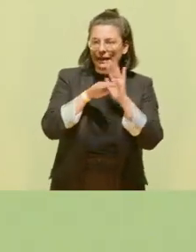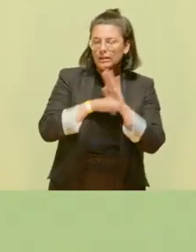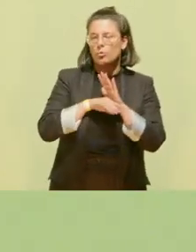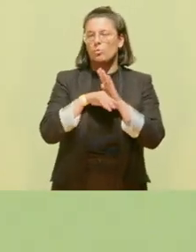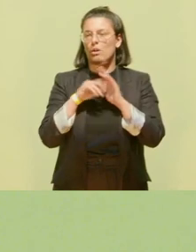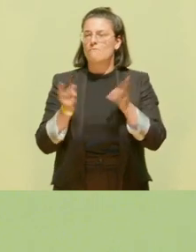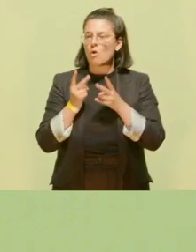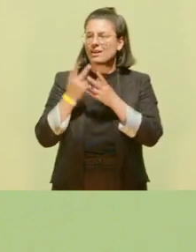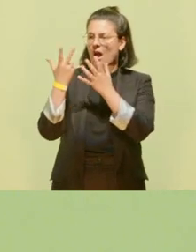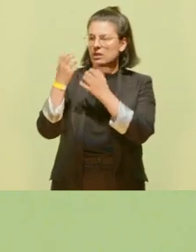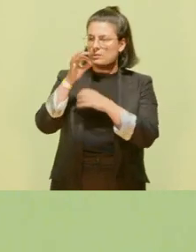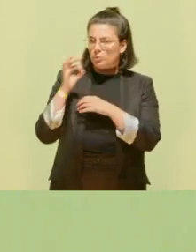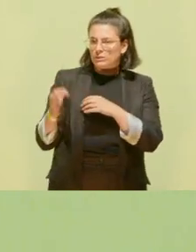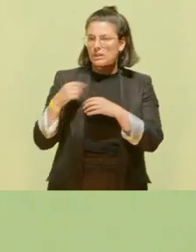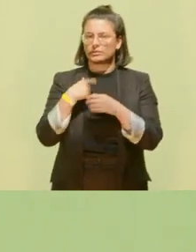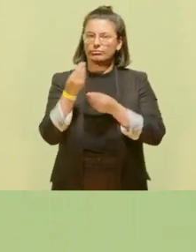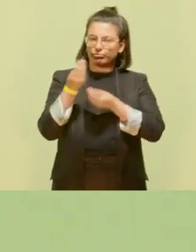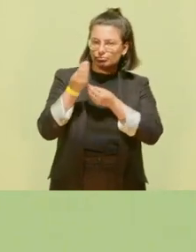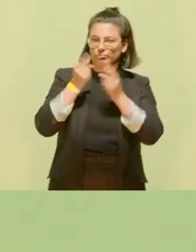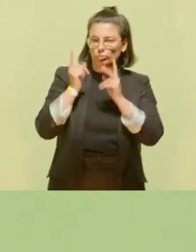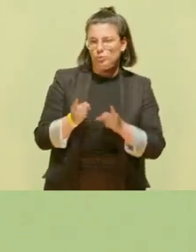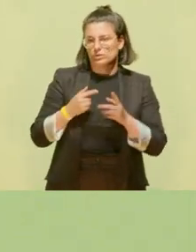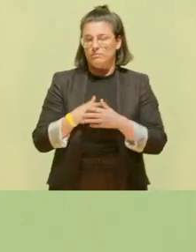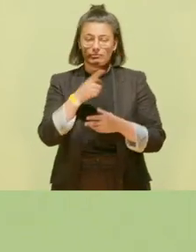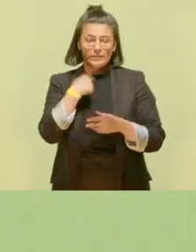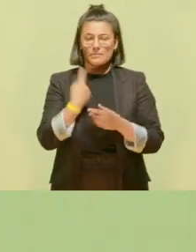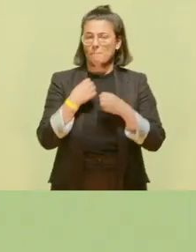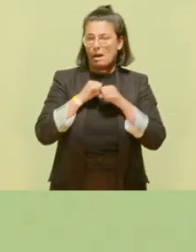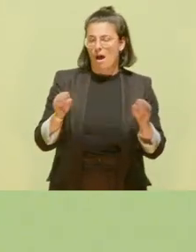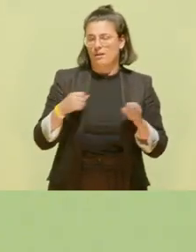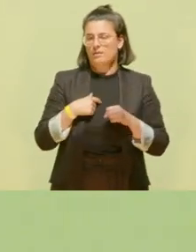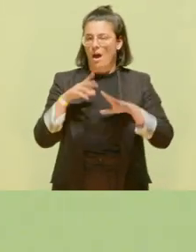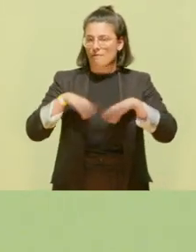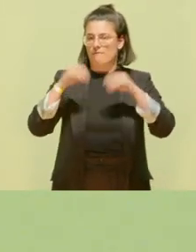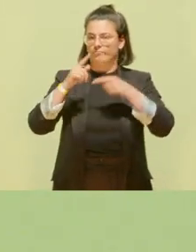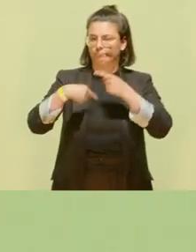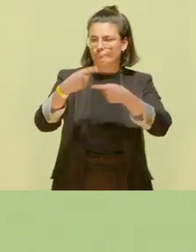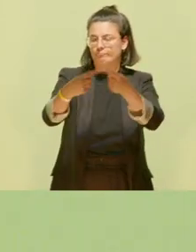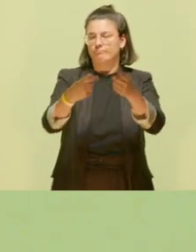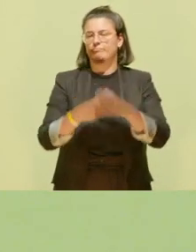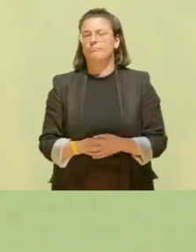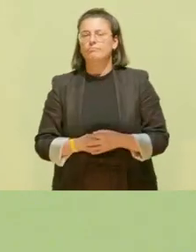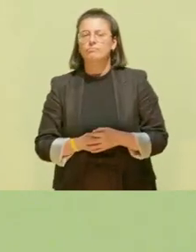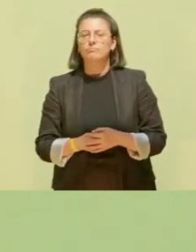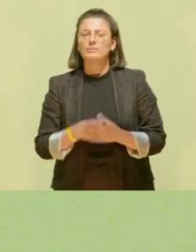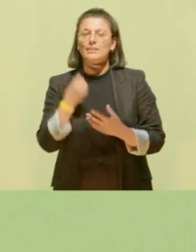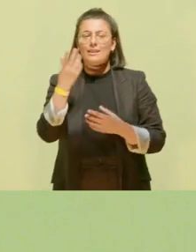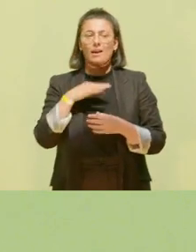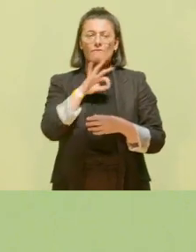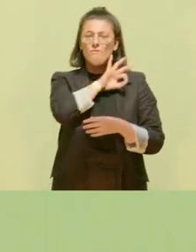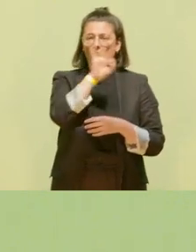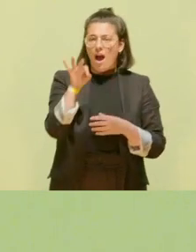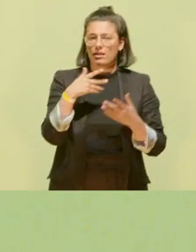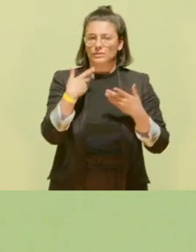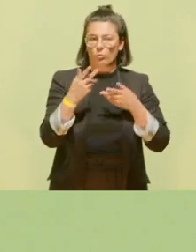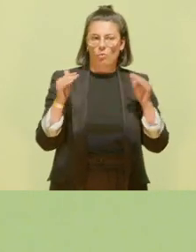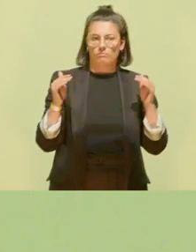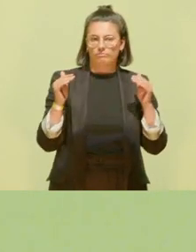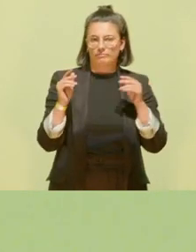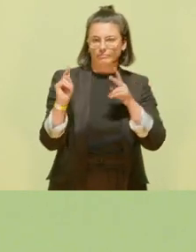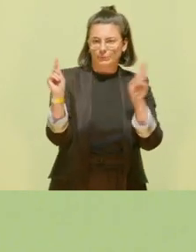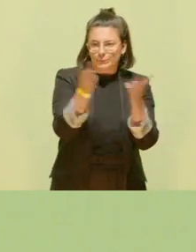zu 80 Prozent. Wir Grüne sind bereit. Leider kann man das nicht für alle sagen. Der